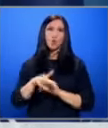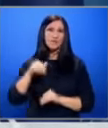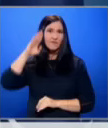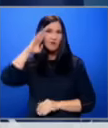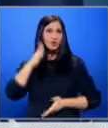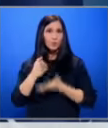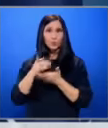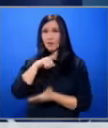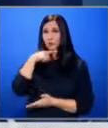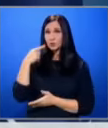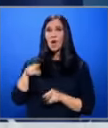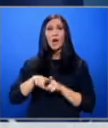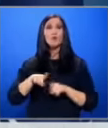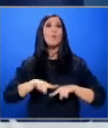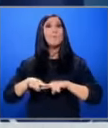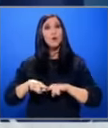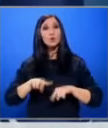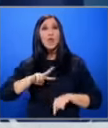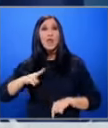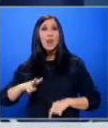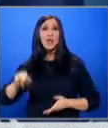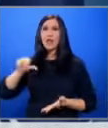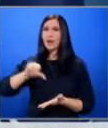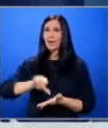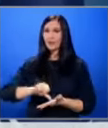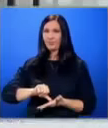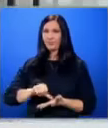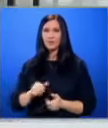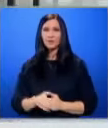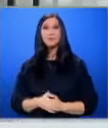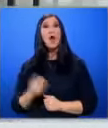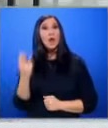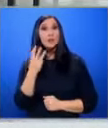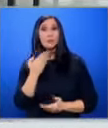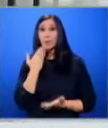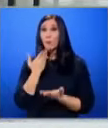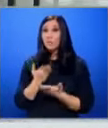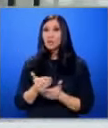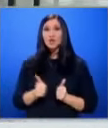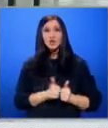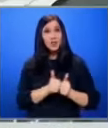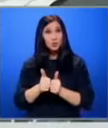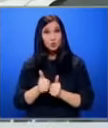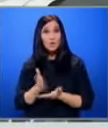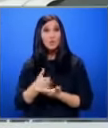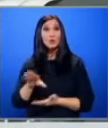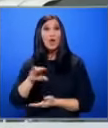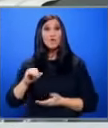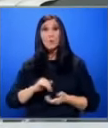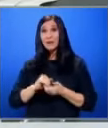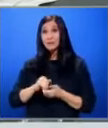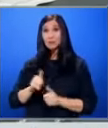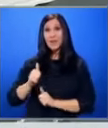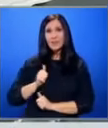военна подкрепа на Русия, като Беларус или Иран. Тримата обявиха, че сътрудничеството между Европейският